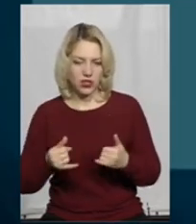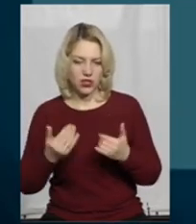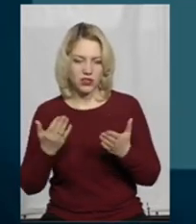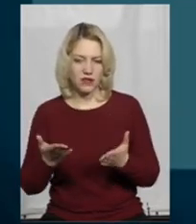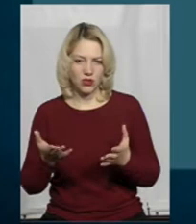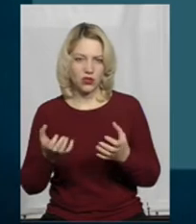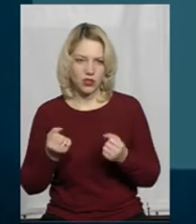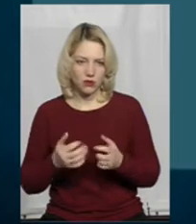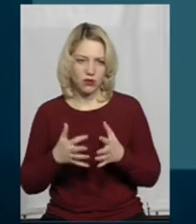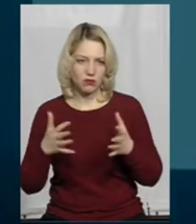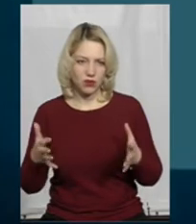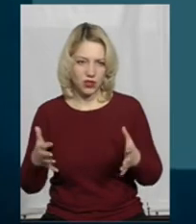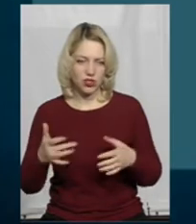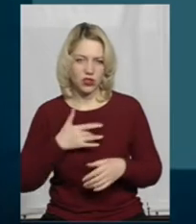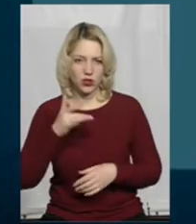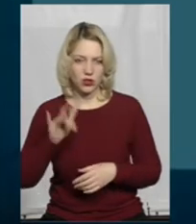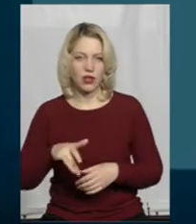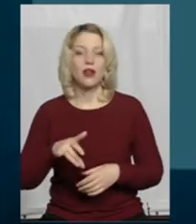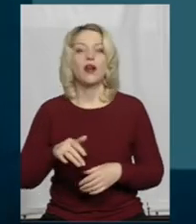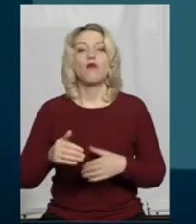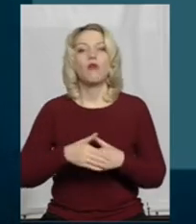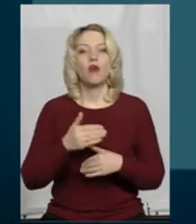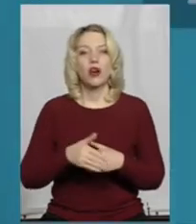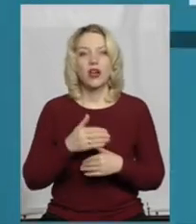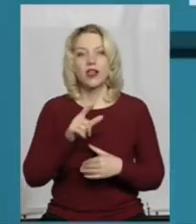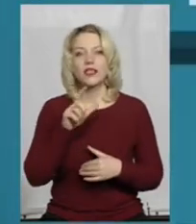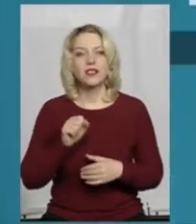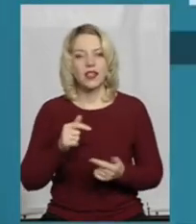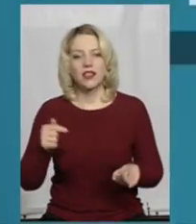більш жорстке покарання за ненаважну поводженість тваринів.